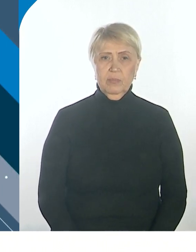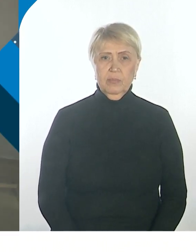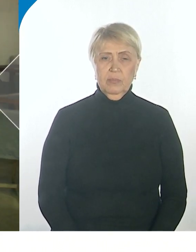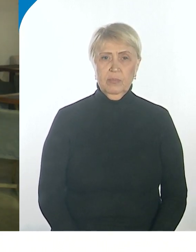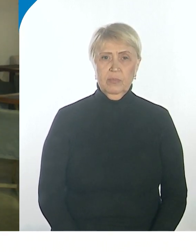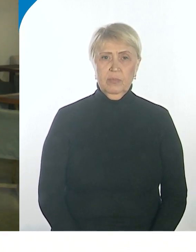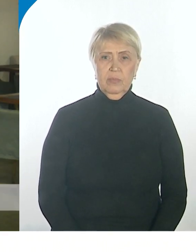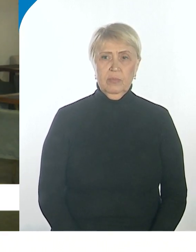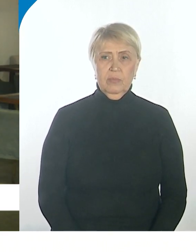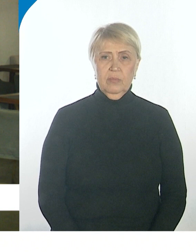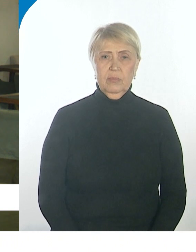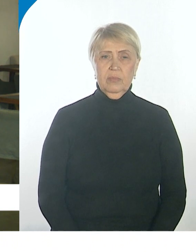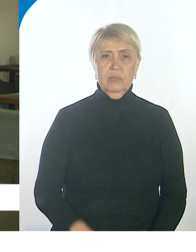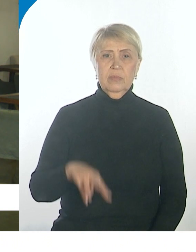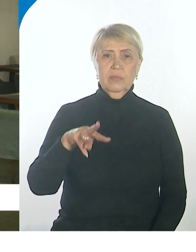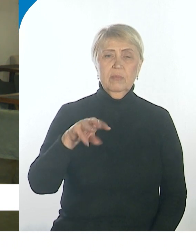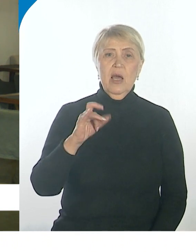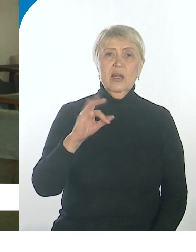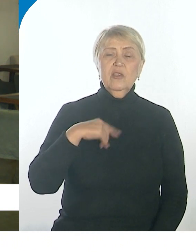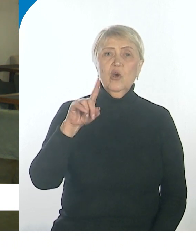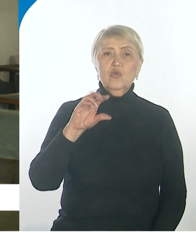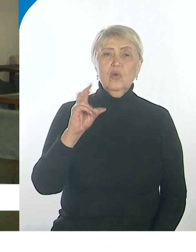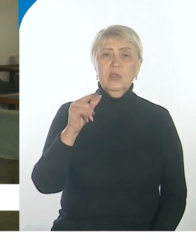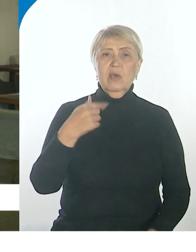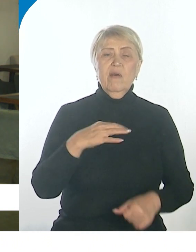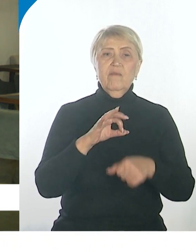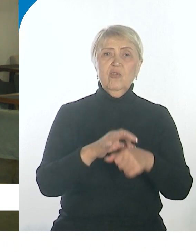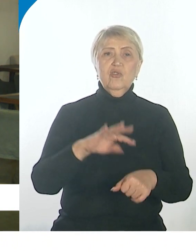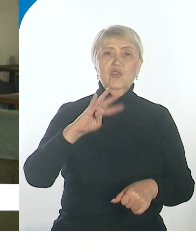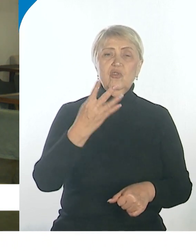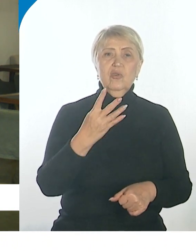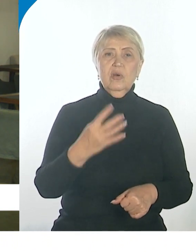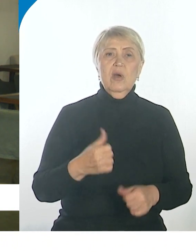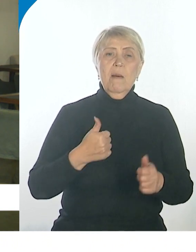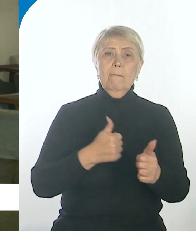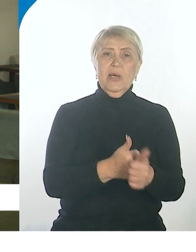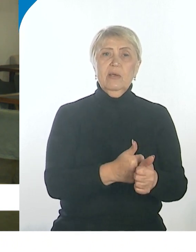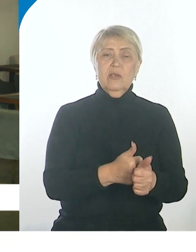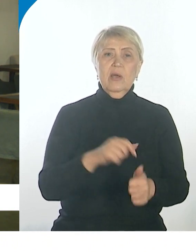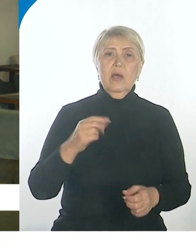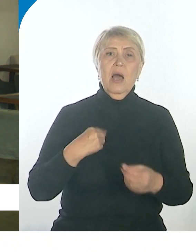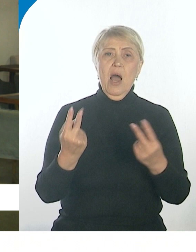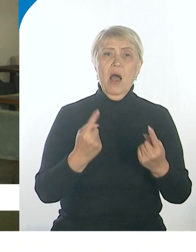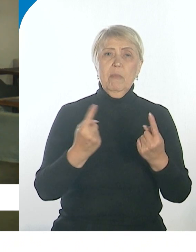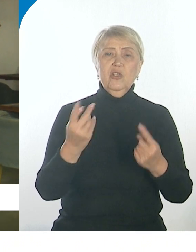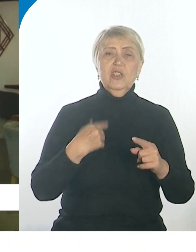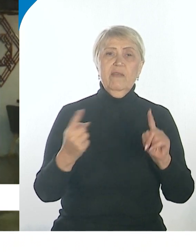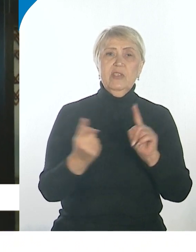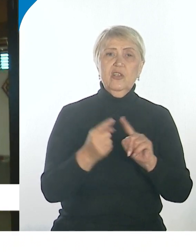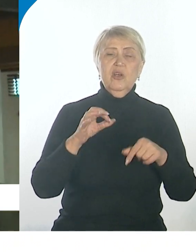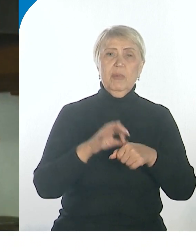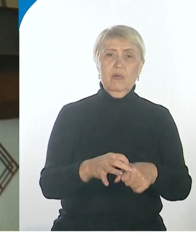Марина Зо – бизнес-наставник. И сейчас она ведет параллельно сразу четырех подопечных. Обычные встречи проходят вот так, в